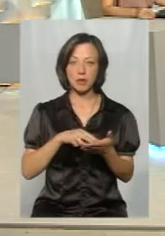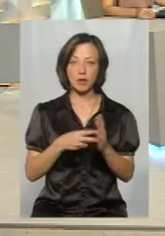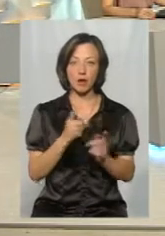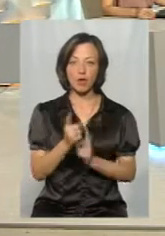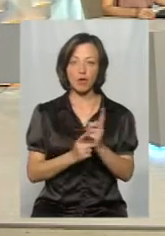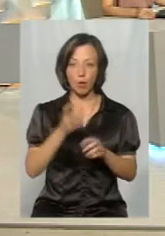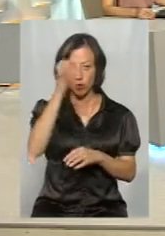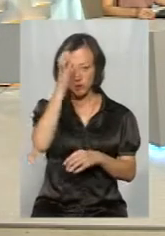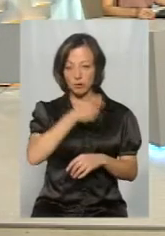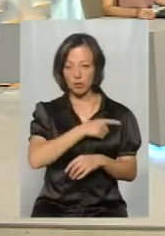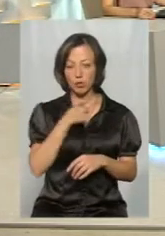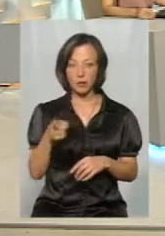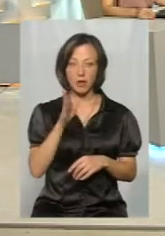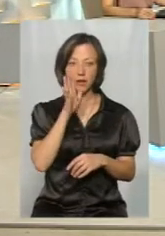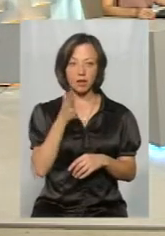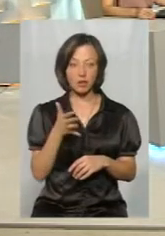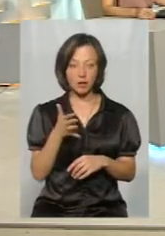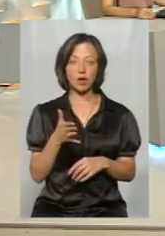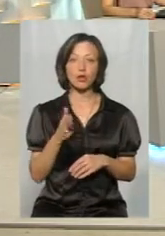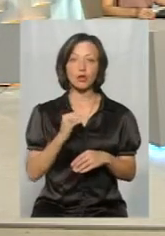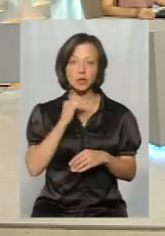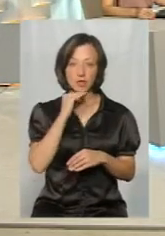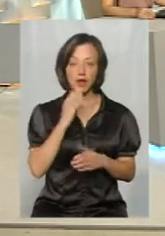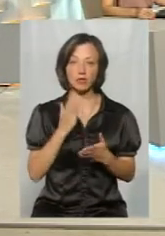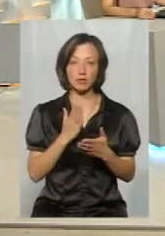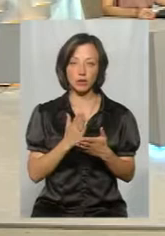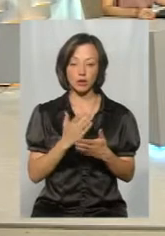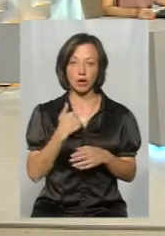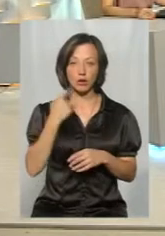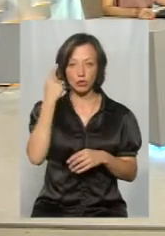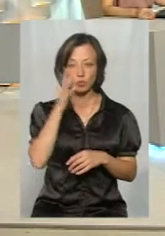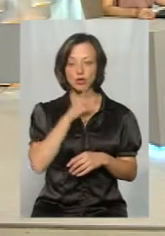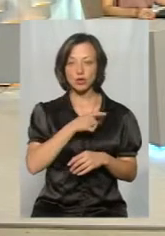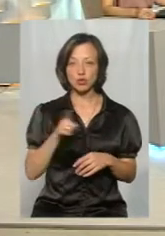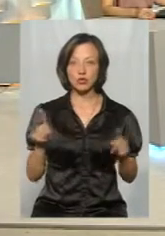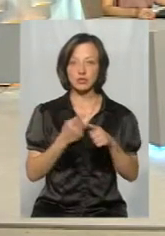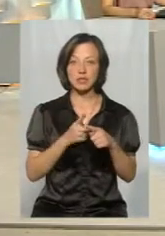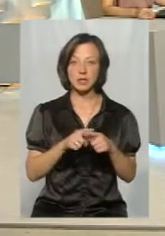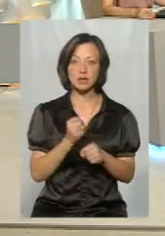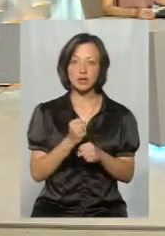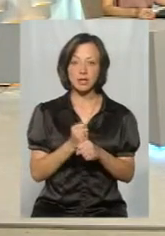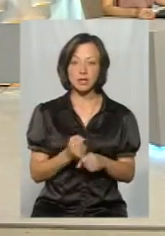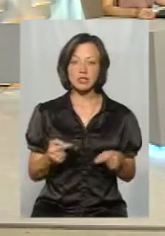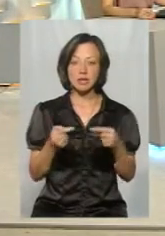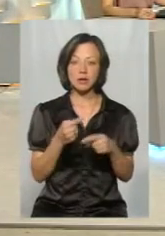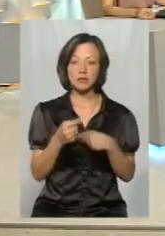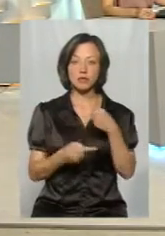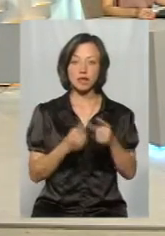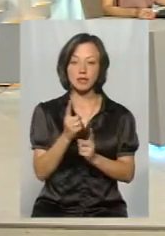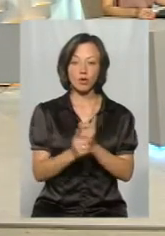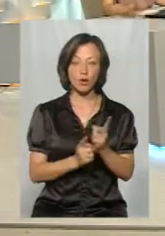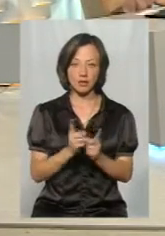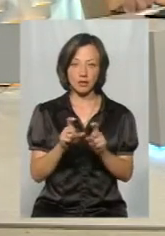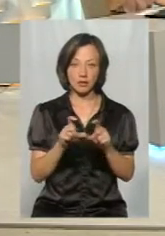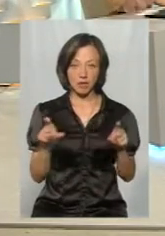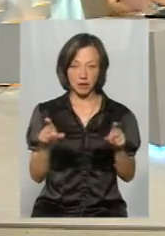реформою протягом п'яти років, так? То достатньо, я думаю, часу для того, щоб це зробити саме через реорганізацію